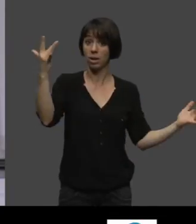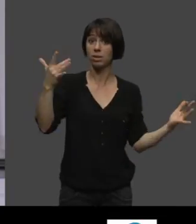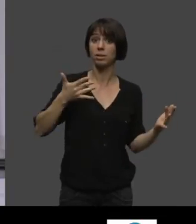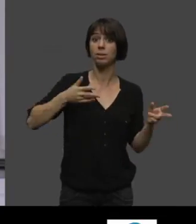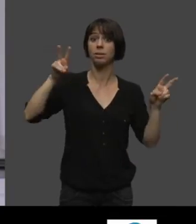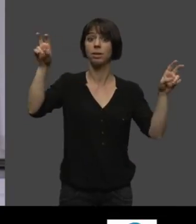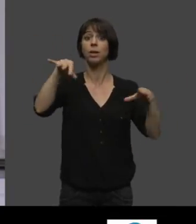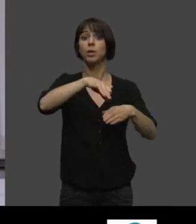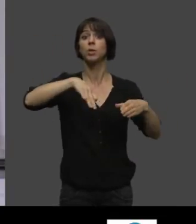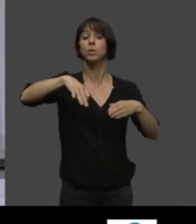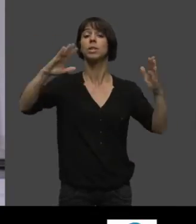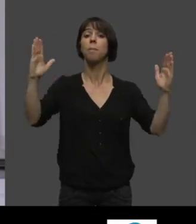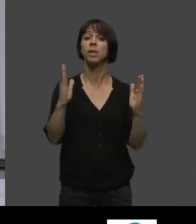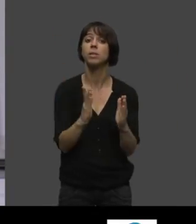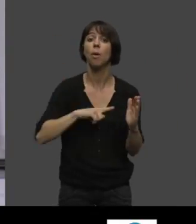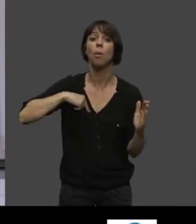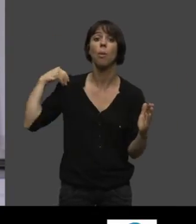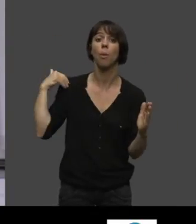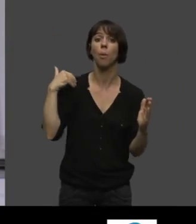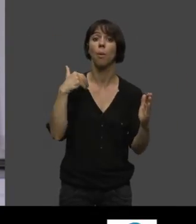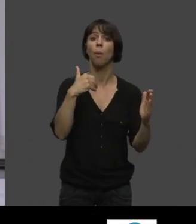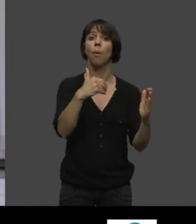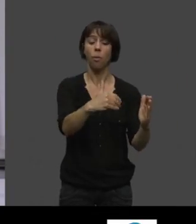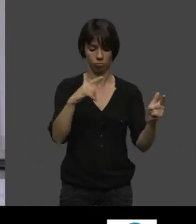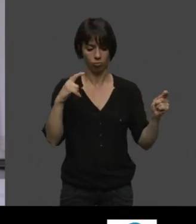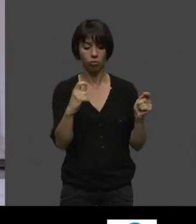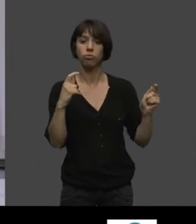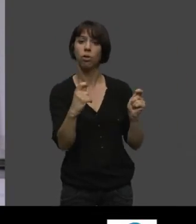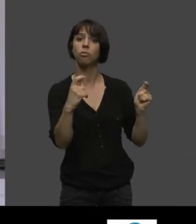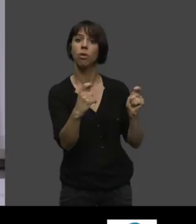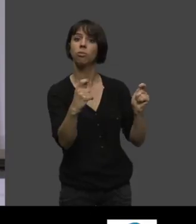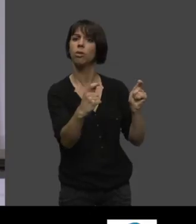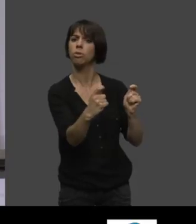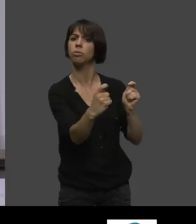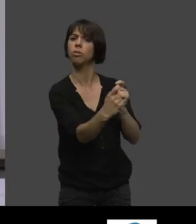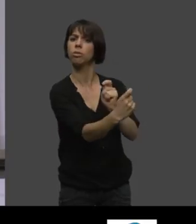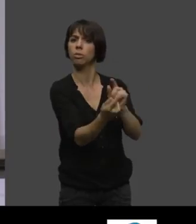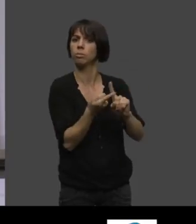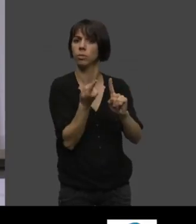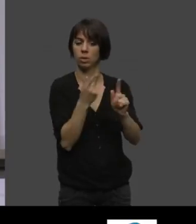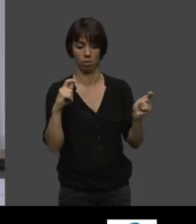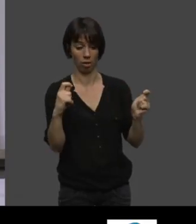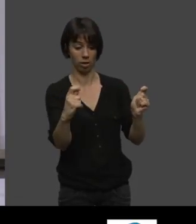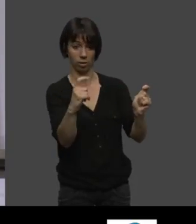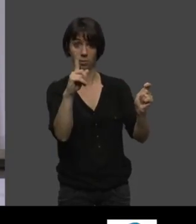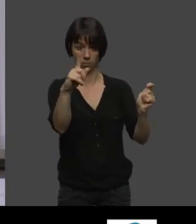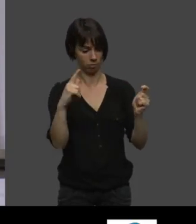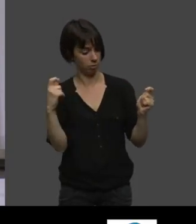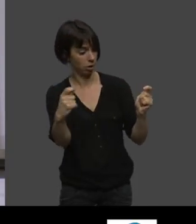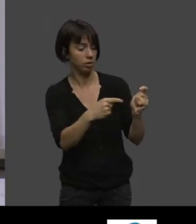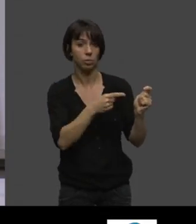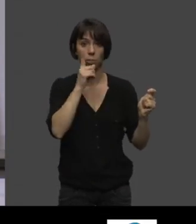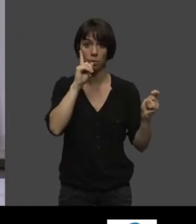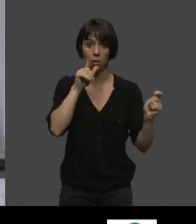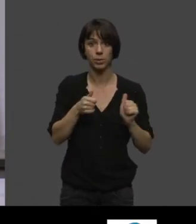Cette cuisine du départ a bien sûr beaucoup évolué en fonction aussi des connaissances que nous